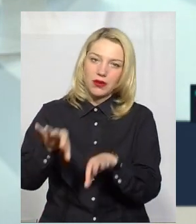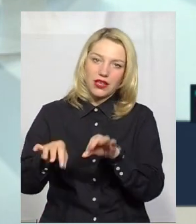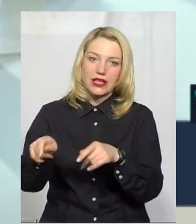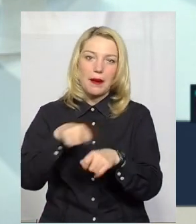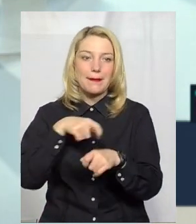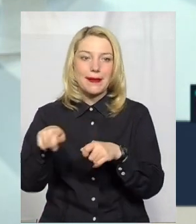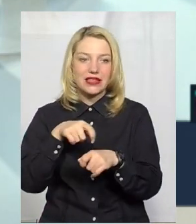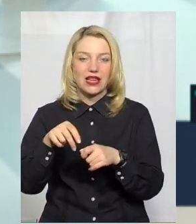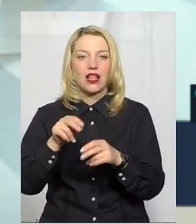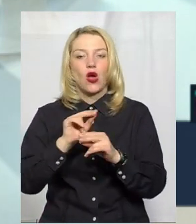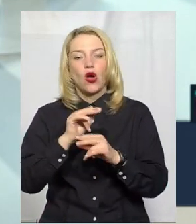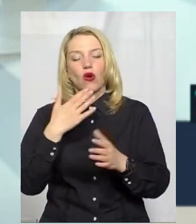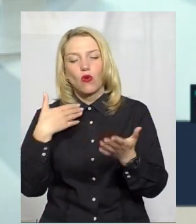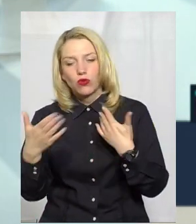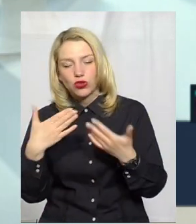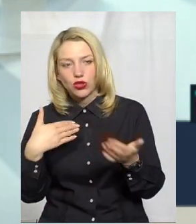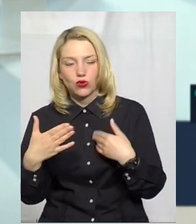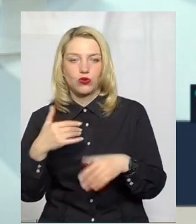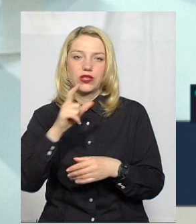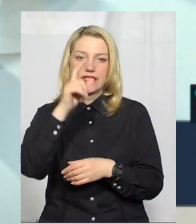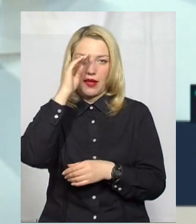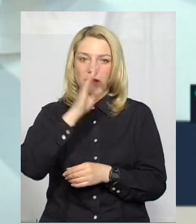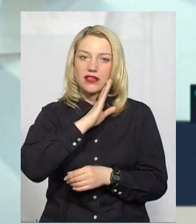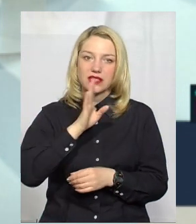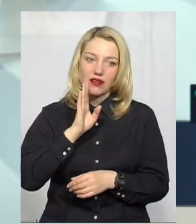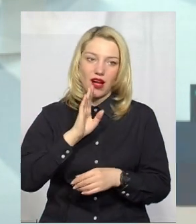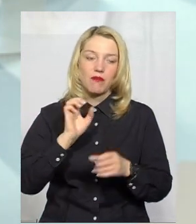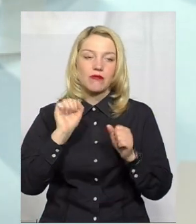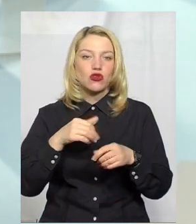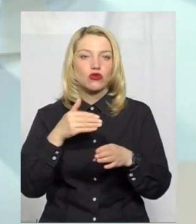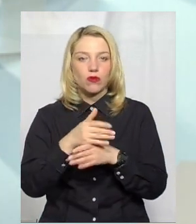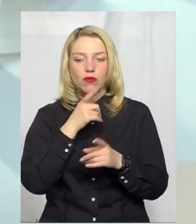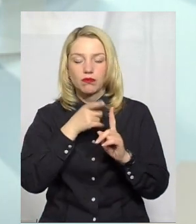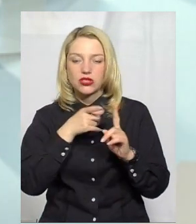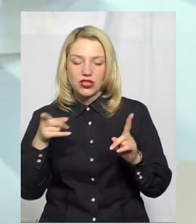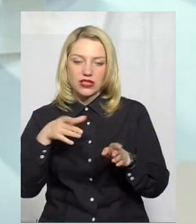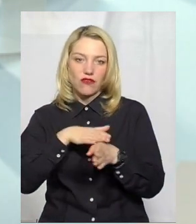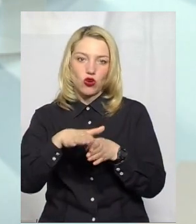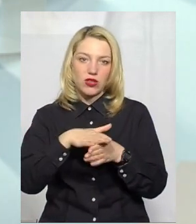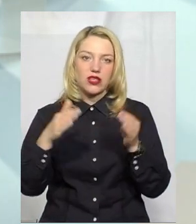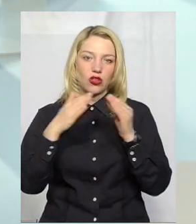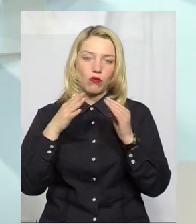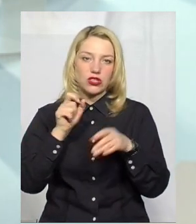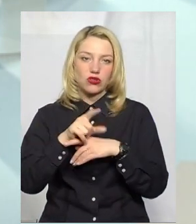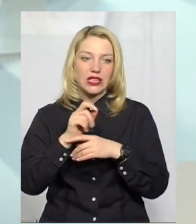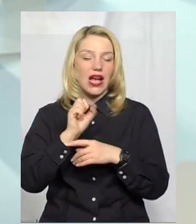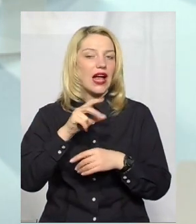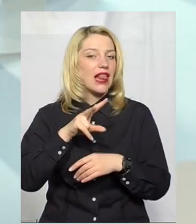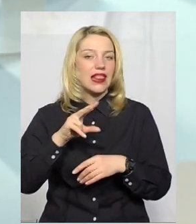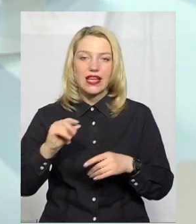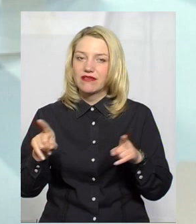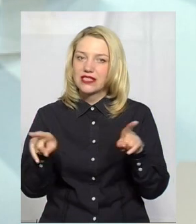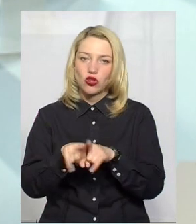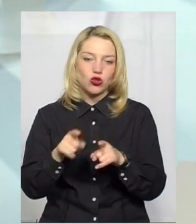матеріали і так далі. Він комунікує однозначно з батьками, він може допомагати під час виконання домашнього завдання, але все одно